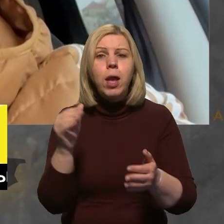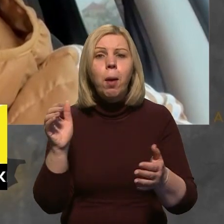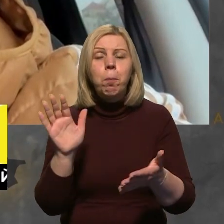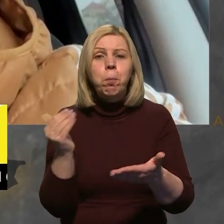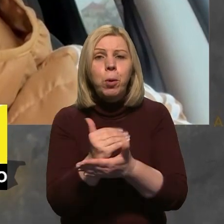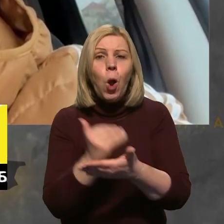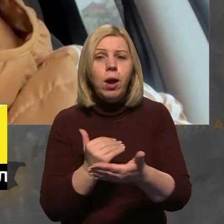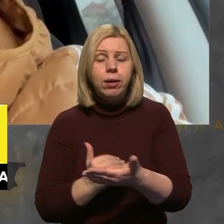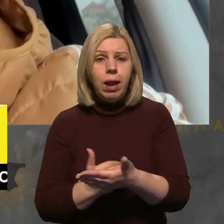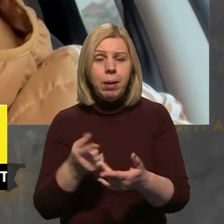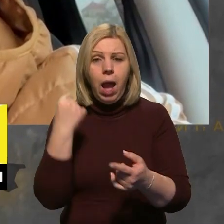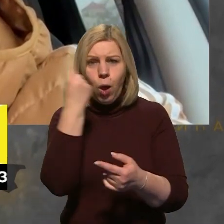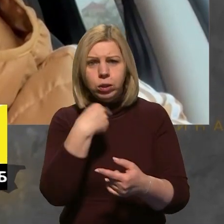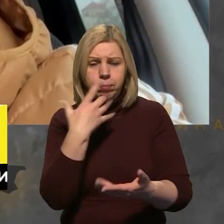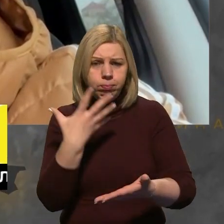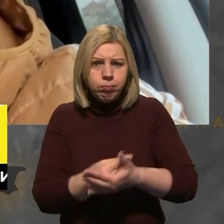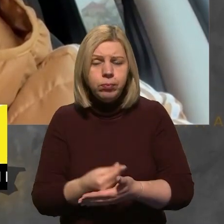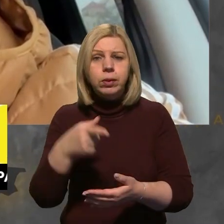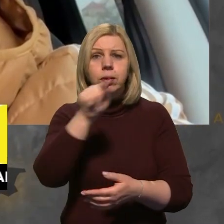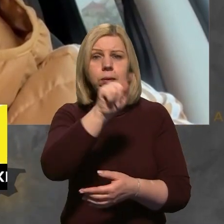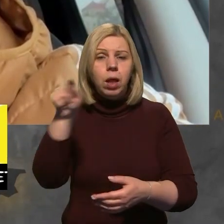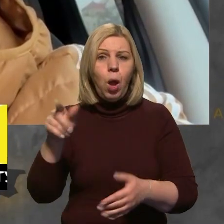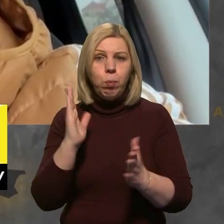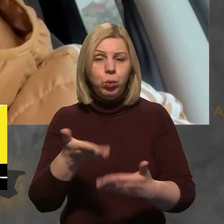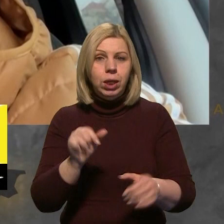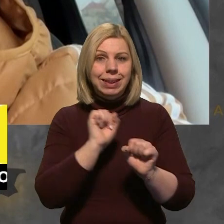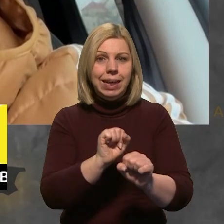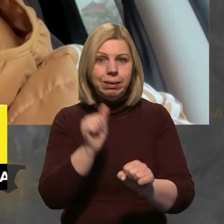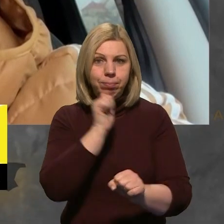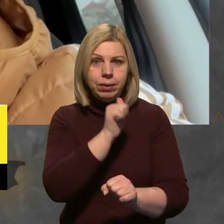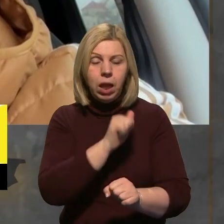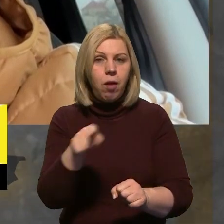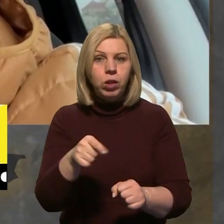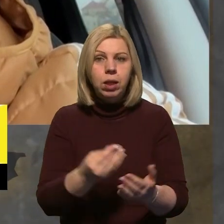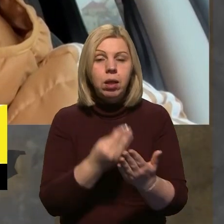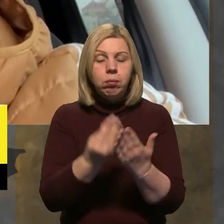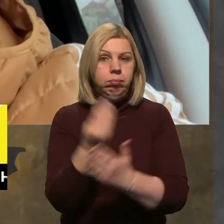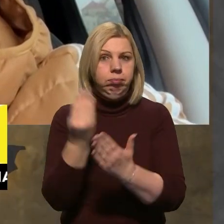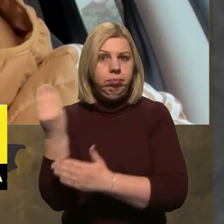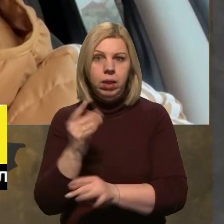усі особисті дані користувачів, вони будуть захищені і вони не викладаються?